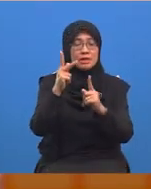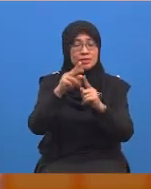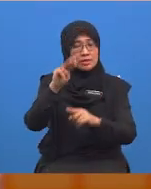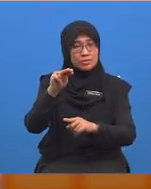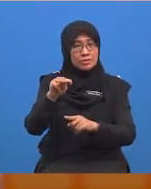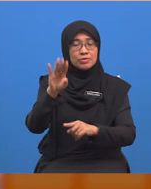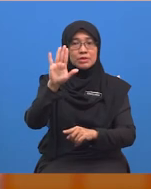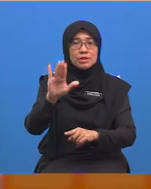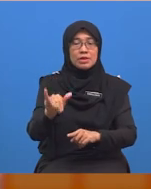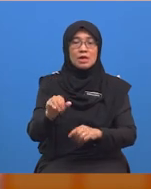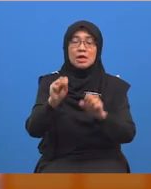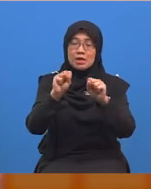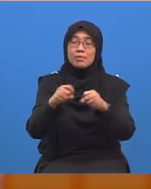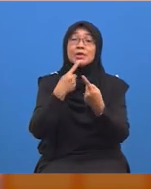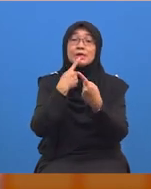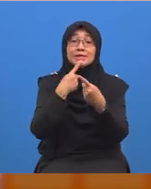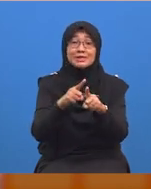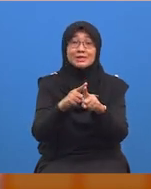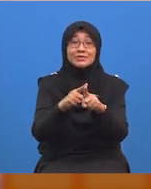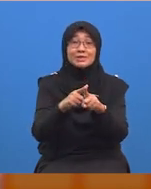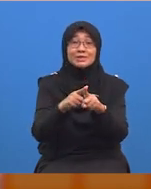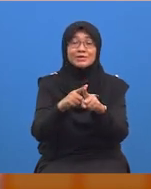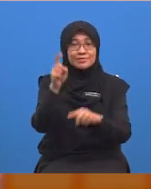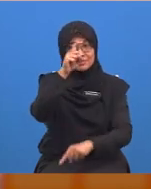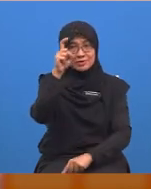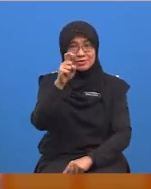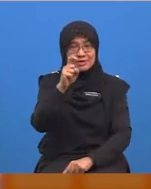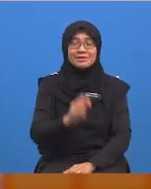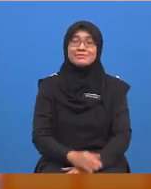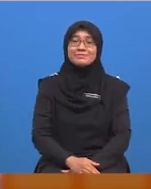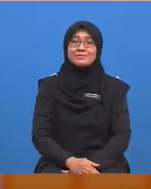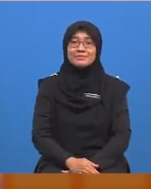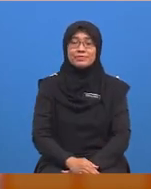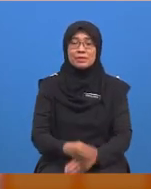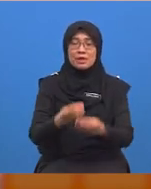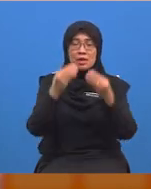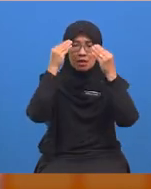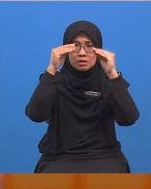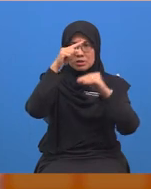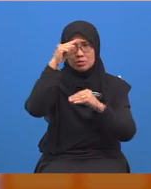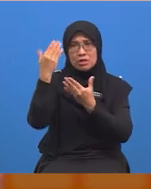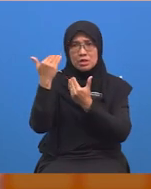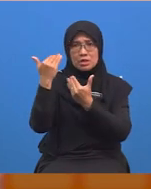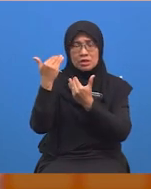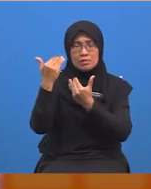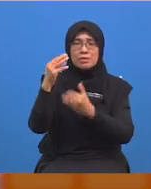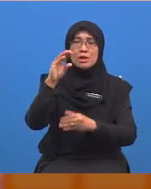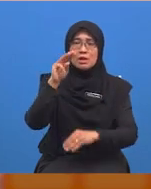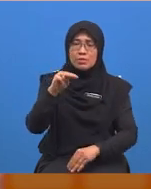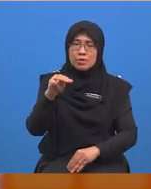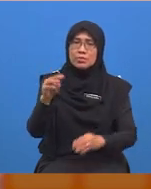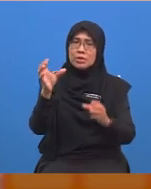berjaya menjawab latihan yang cikgu berikan dengan betul. Cikgu harap murid-murid dapat